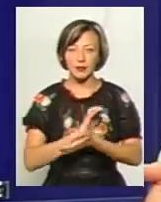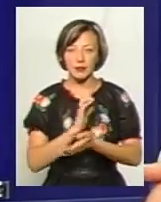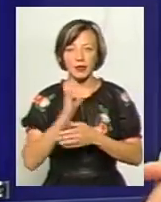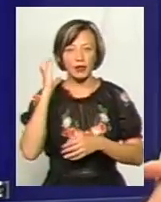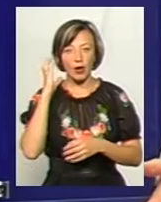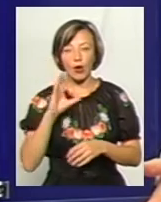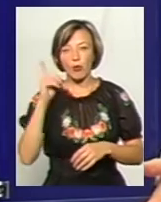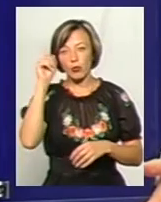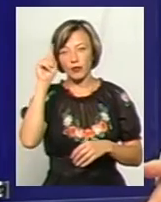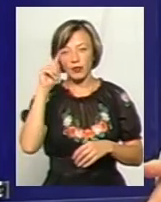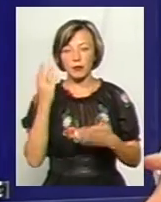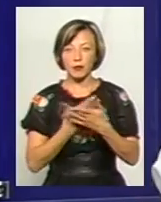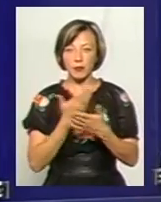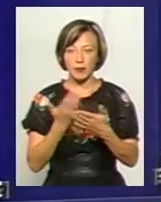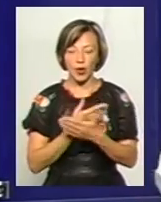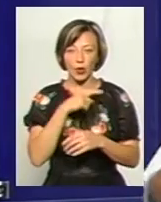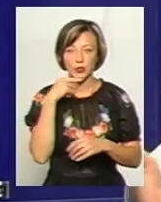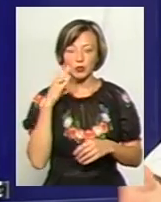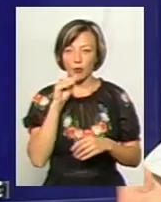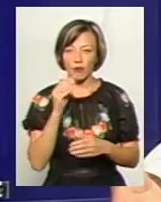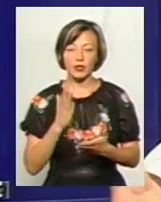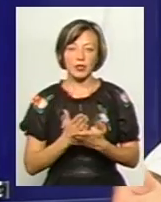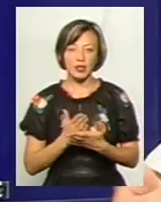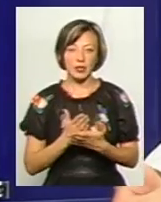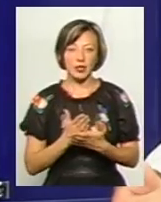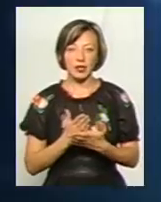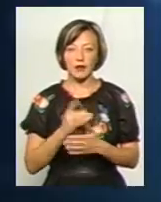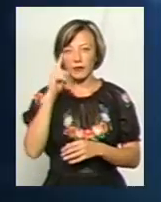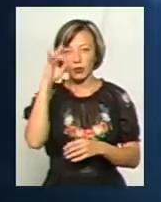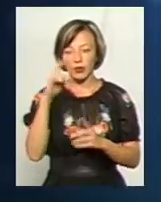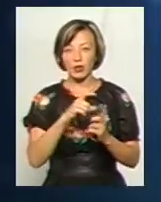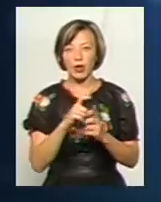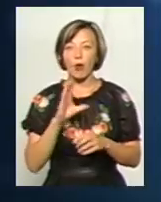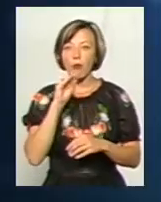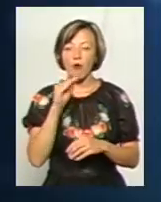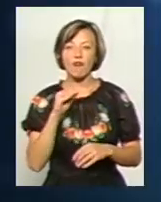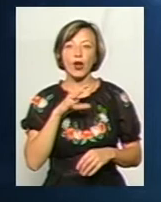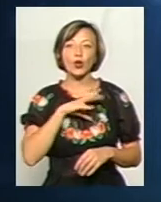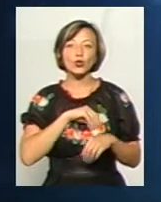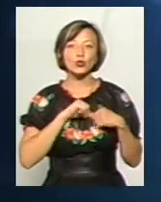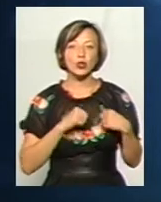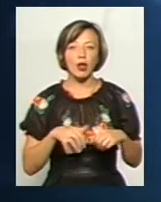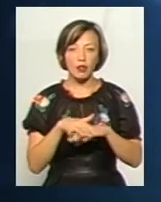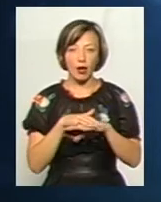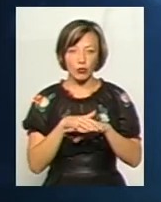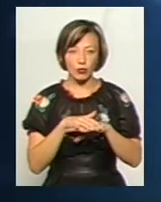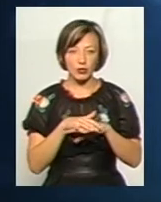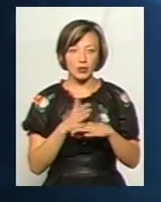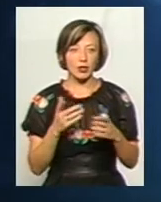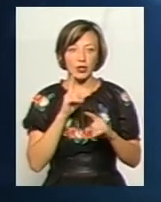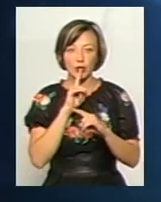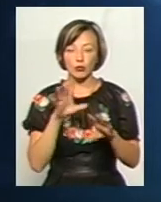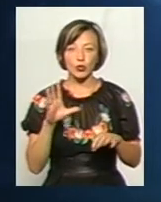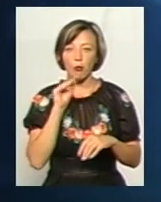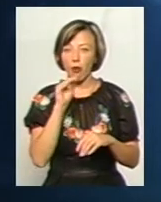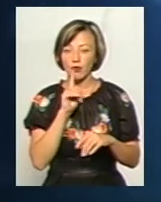мультфільми російськомовні, а є відома теза «Мова душа народу». Не буде мови, не буде душі, не буде